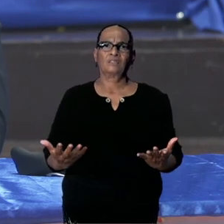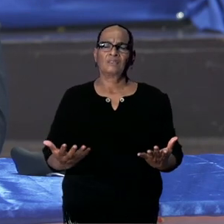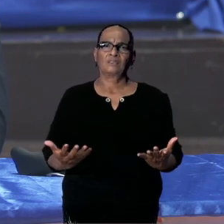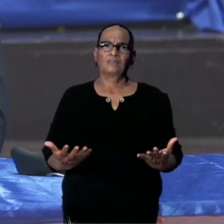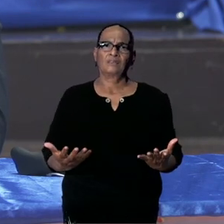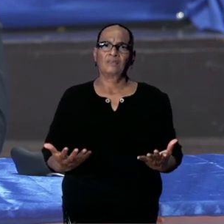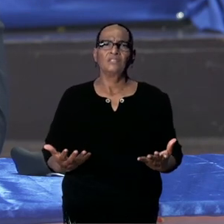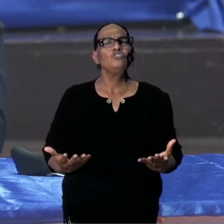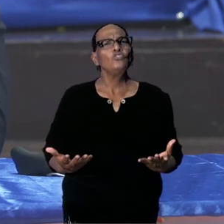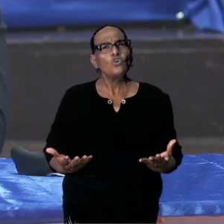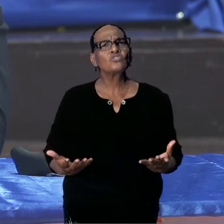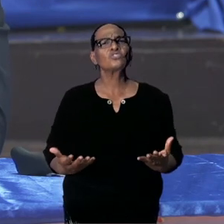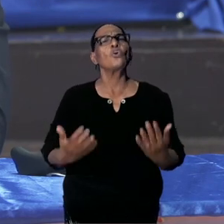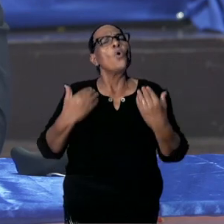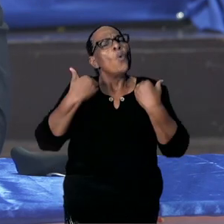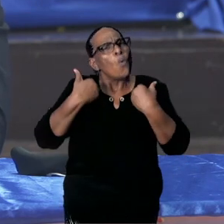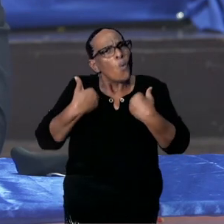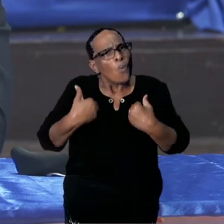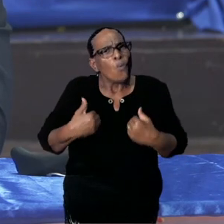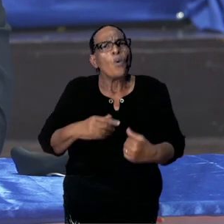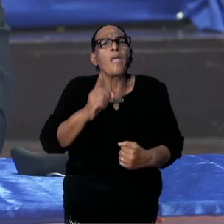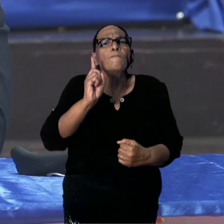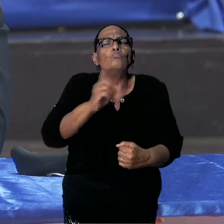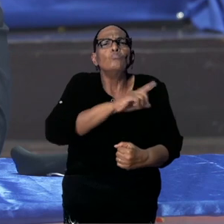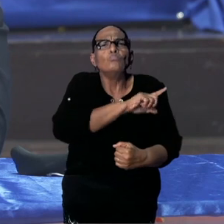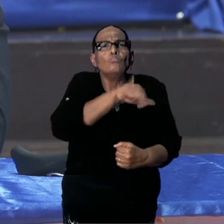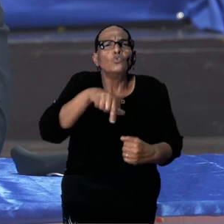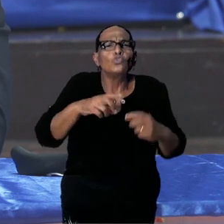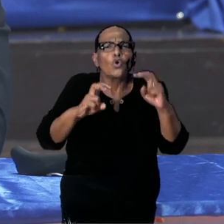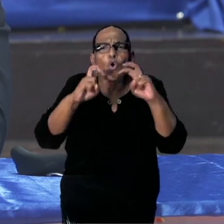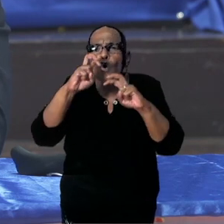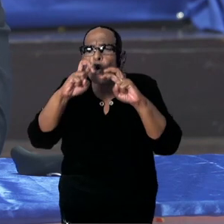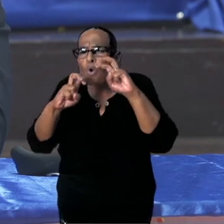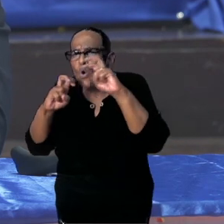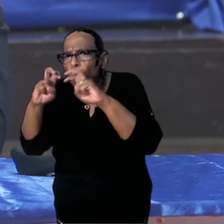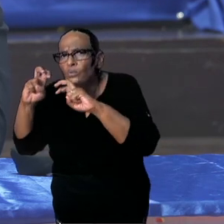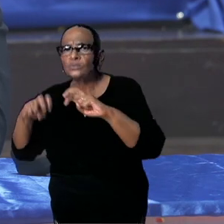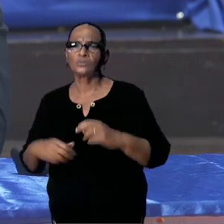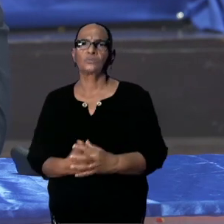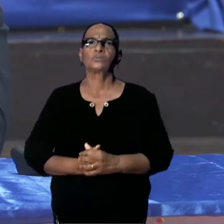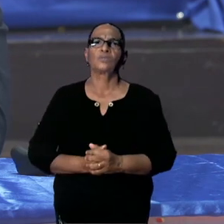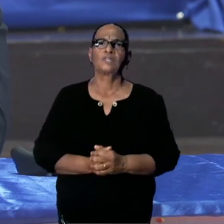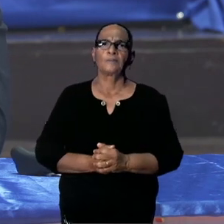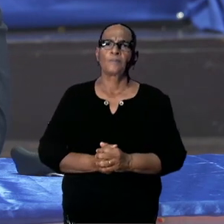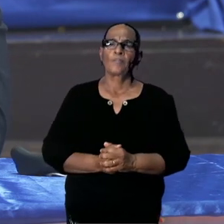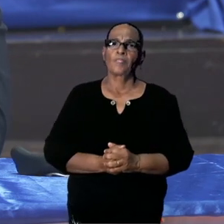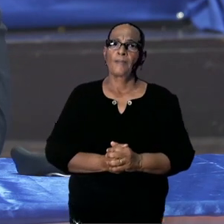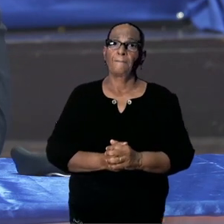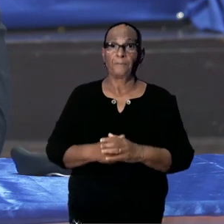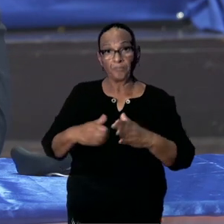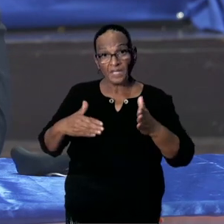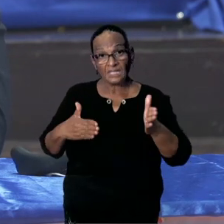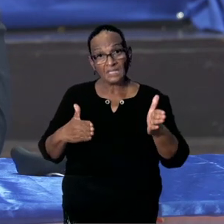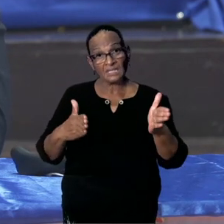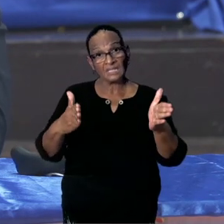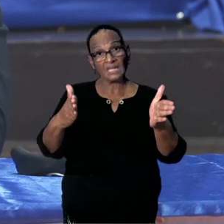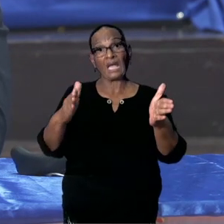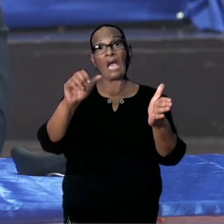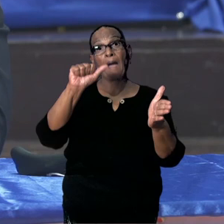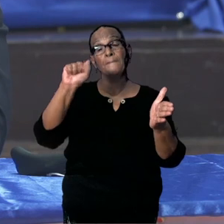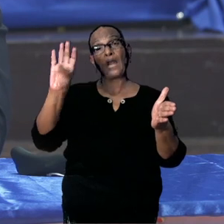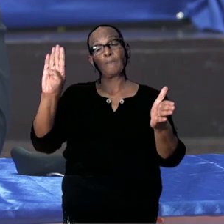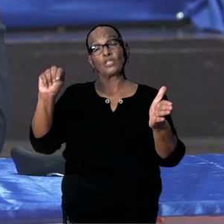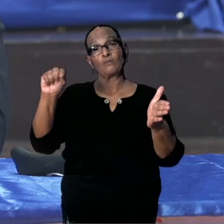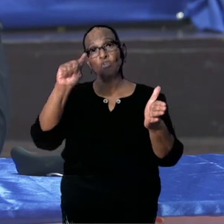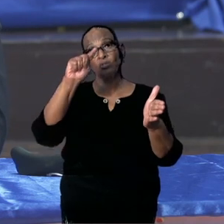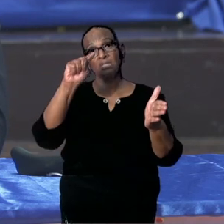ook stellen. Maar we moeten onderzoeken. Als iets klopt. iets. En ik heb het adres genoemd. Op de hoek van de Abraham Samsonstraat.